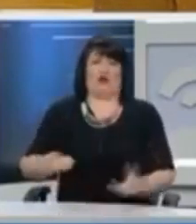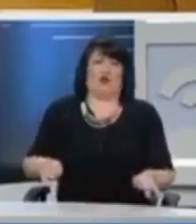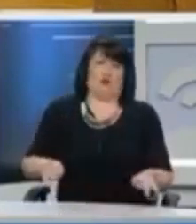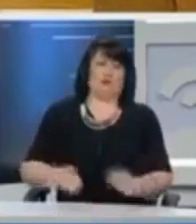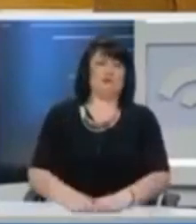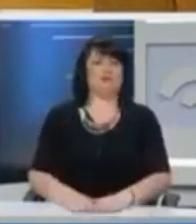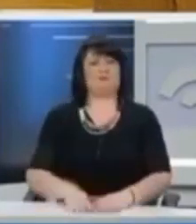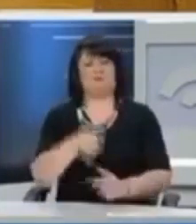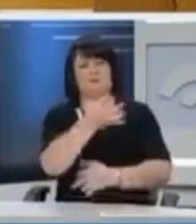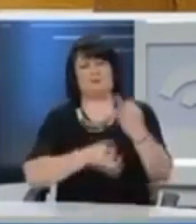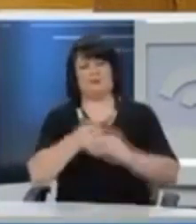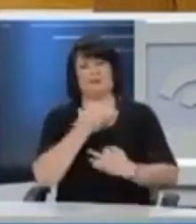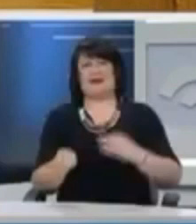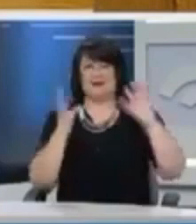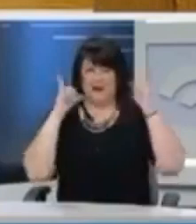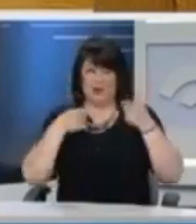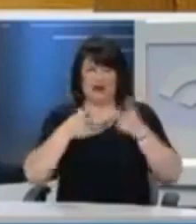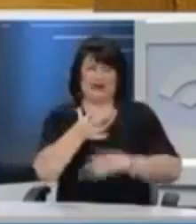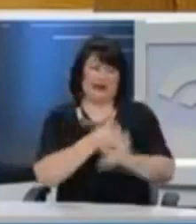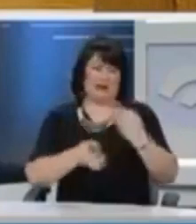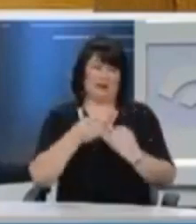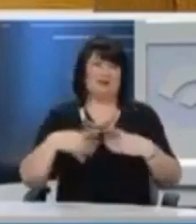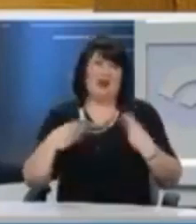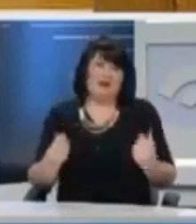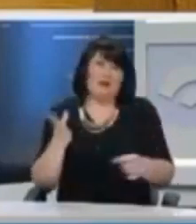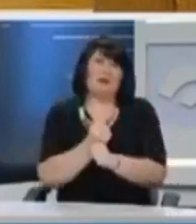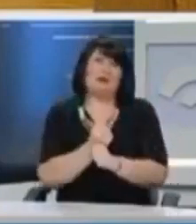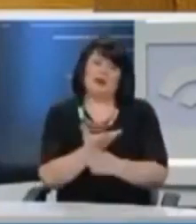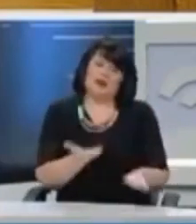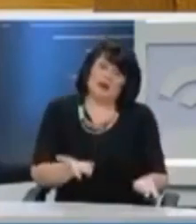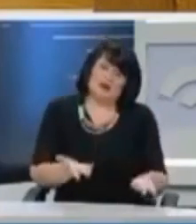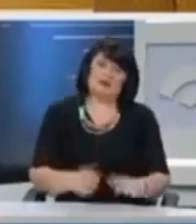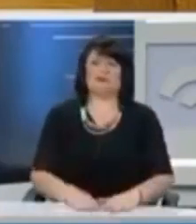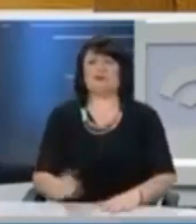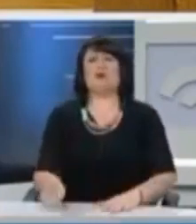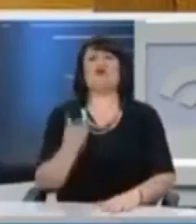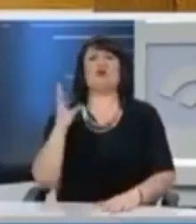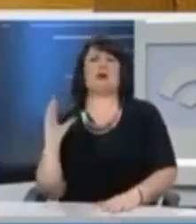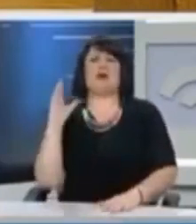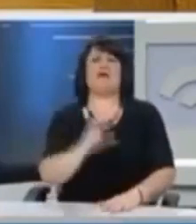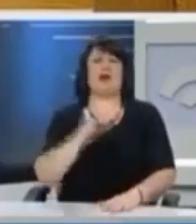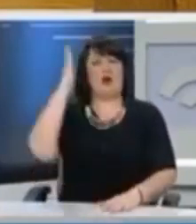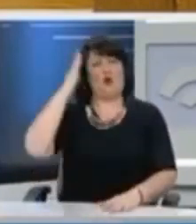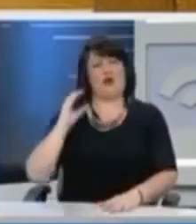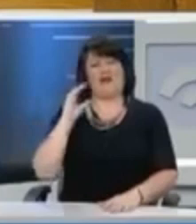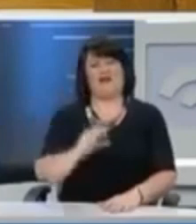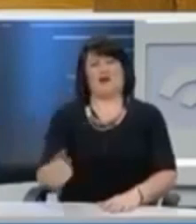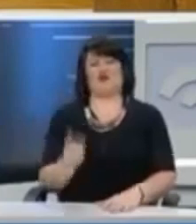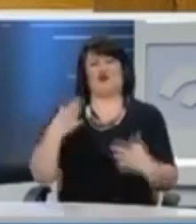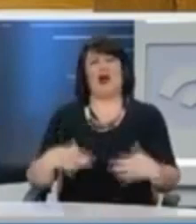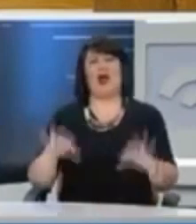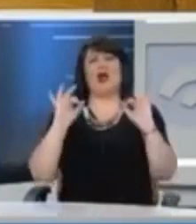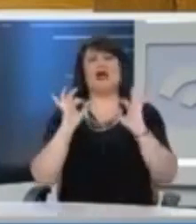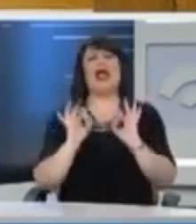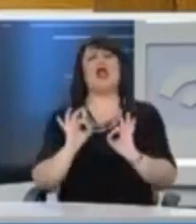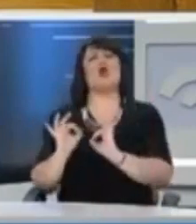Μιλήσατε, κυρίες συνάδελφοι της Ν.Δ. και το εύχομαι να το πετύχετε. Για νέο κεφάλαιο, για νέα αρχή, για